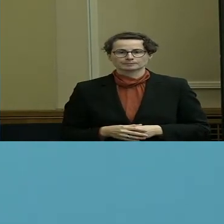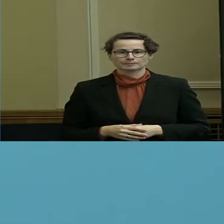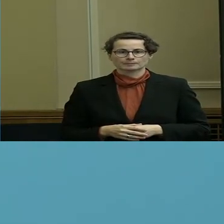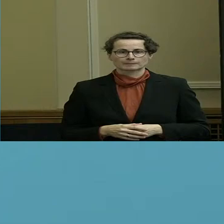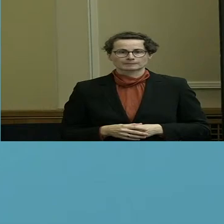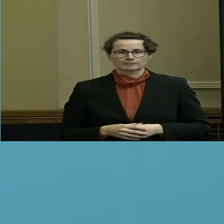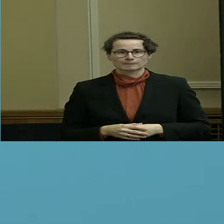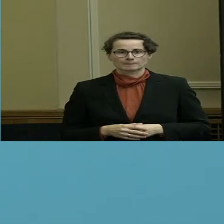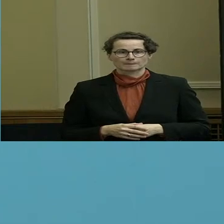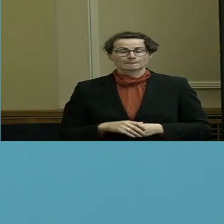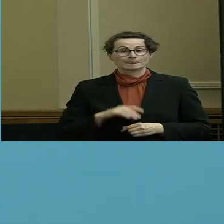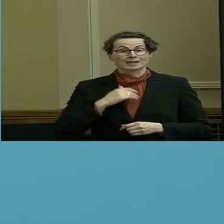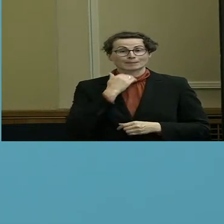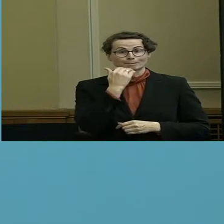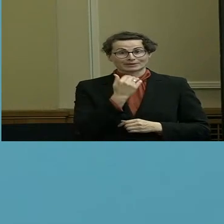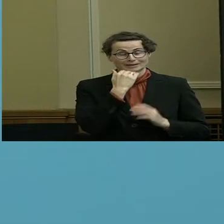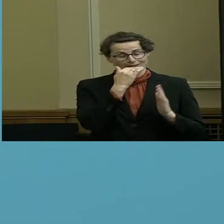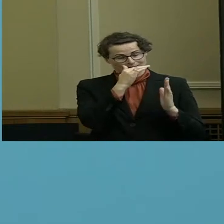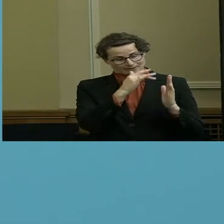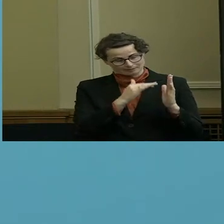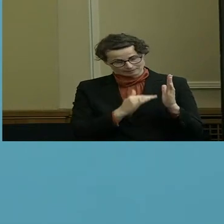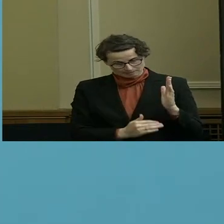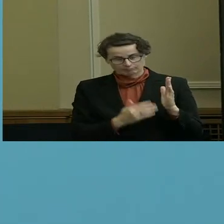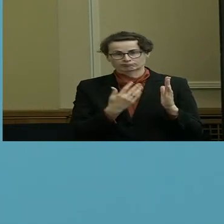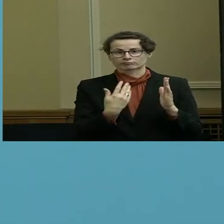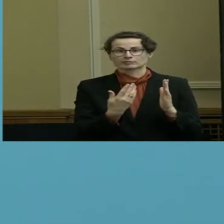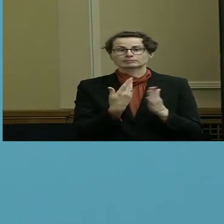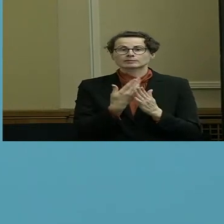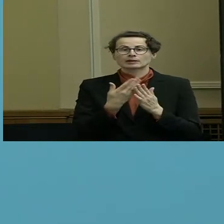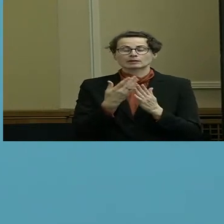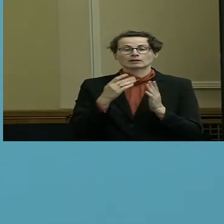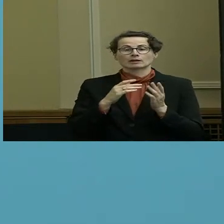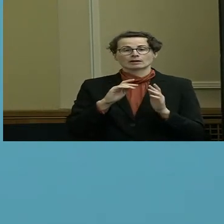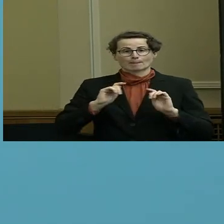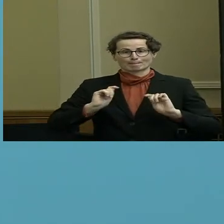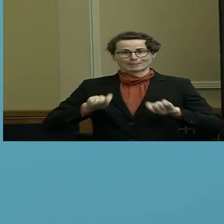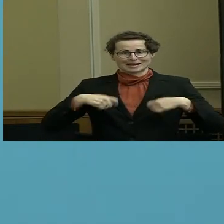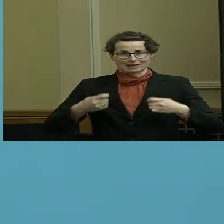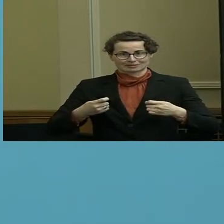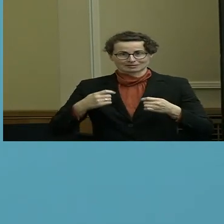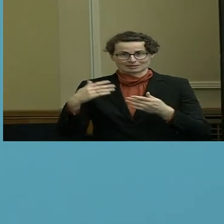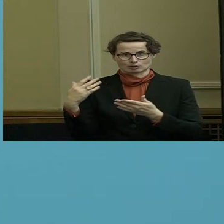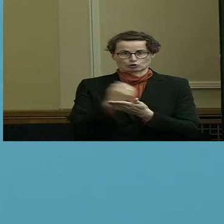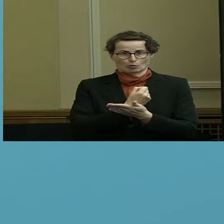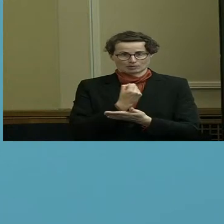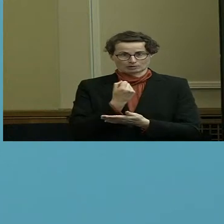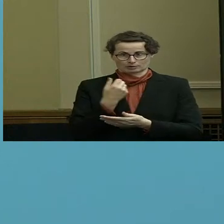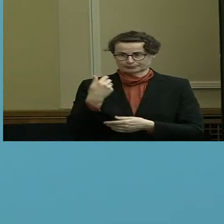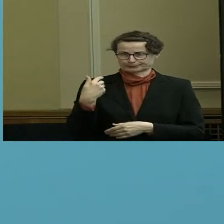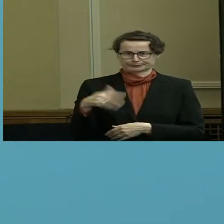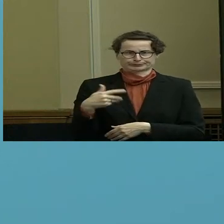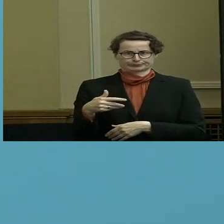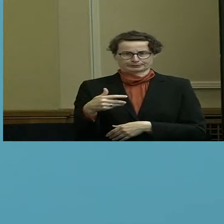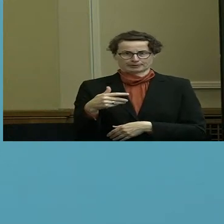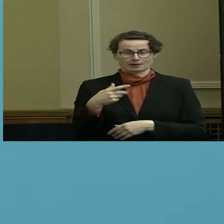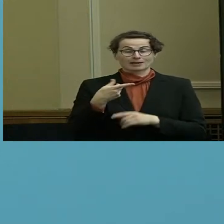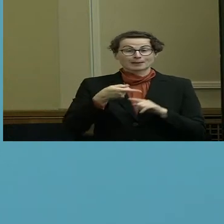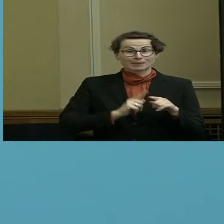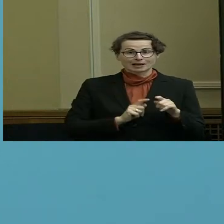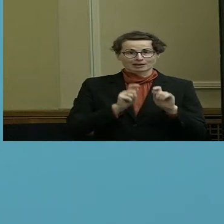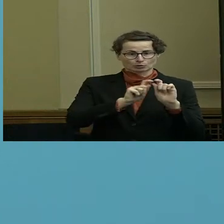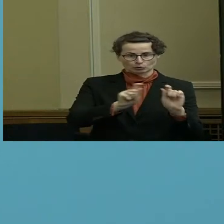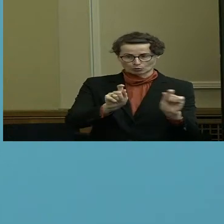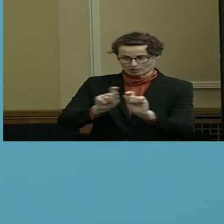die Bilanzsumme ja schon auch relativ stolz. Das heißt also, wir haben in den Beteiligungsunternehmen des Landes Berlin